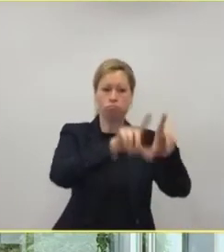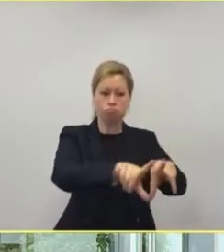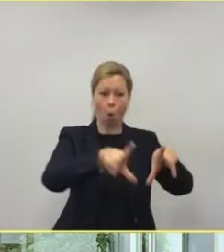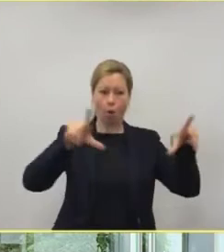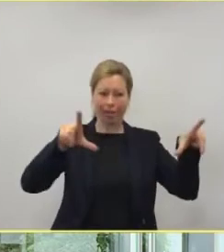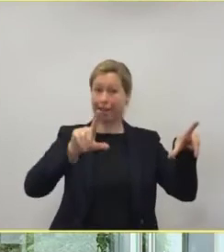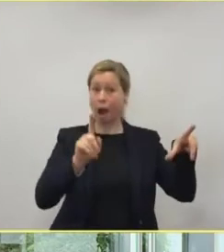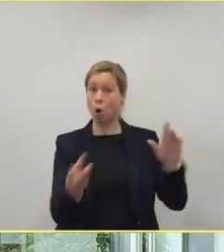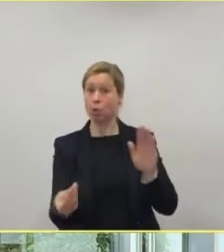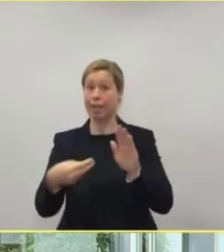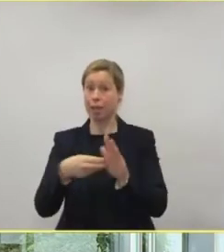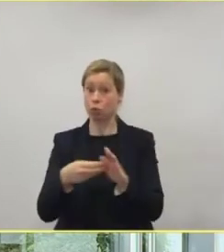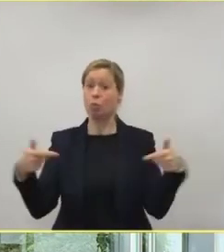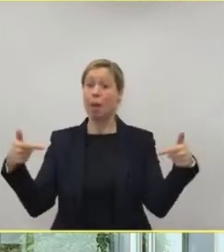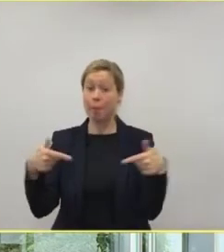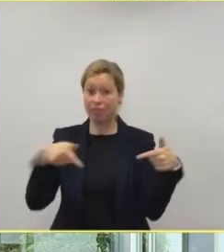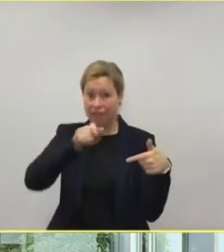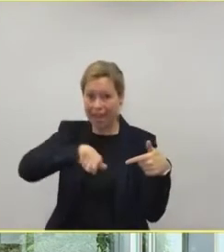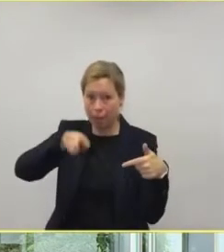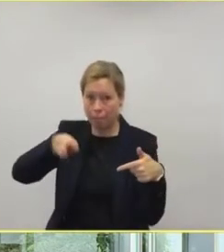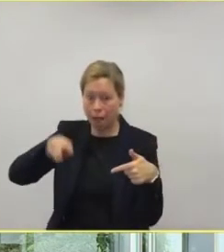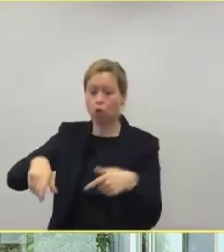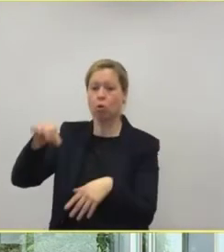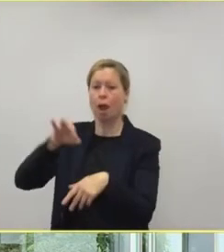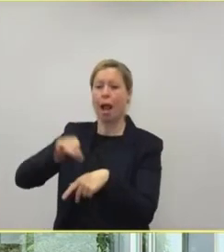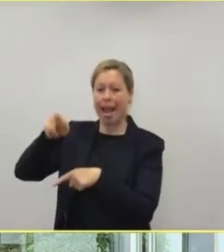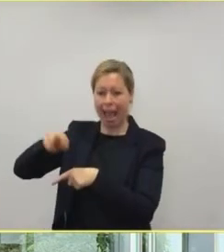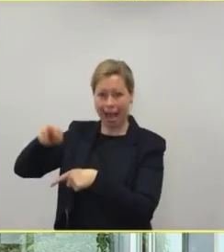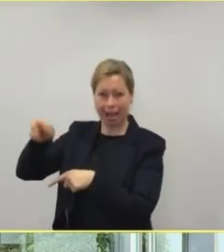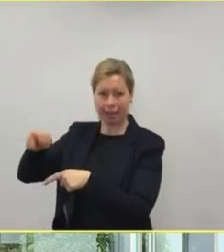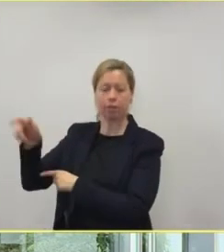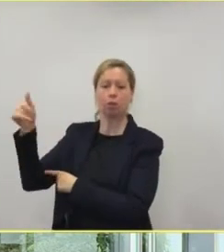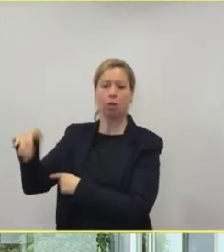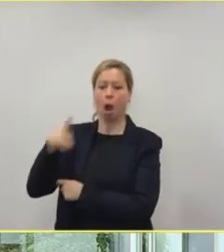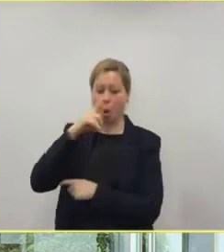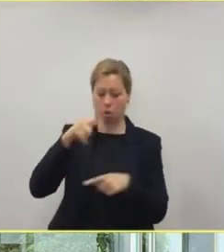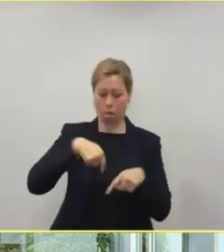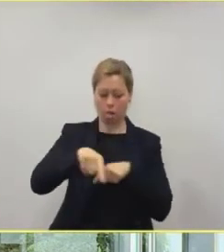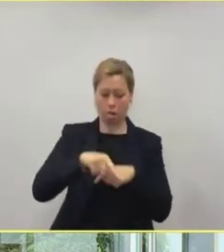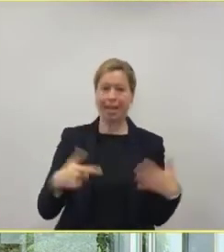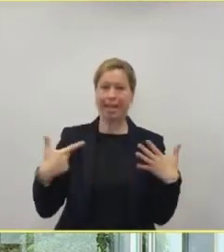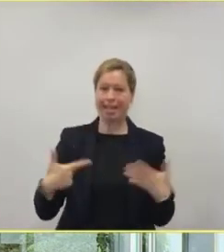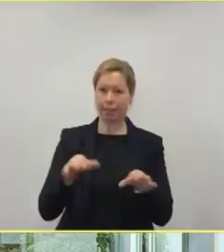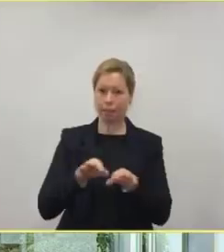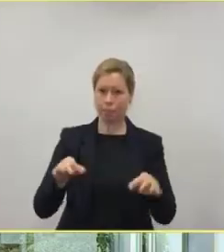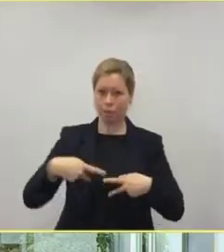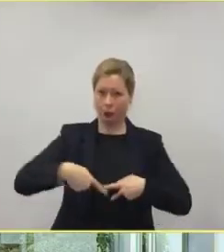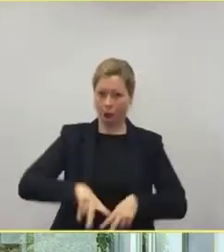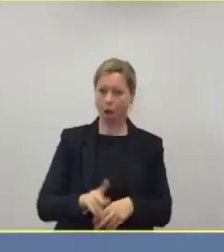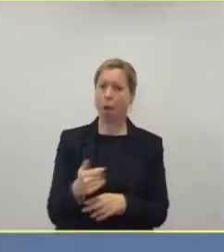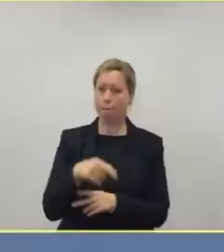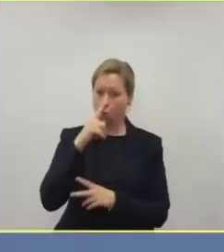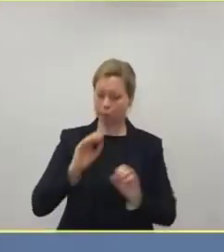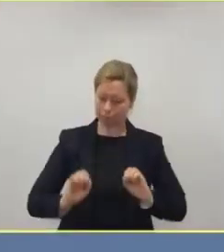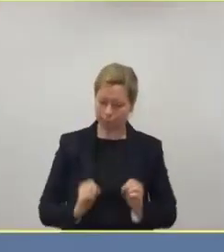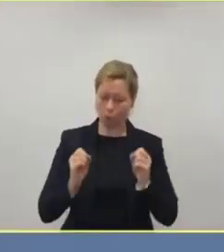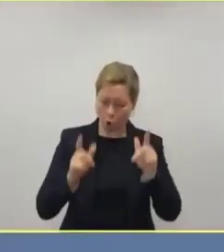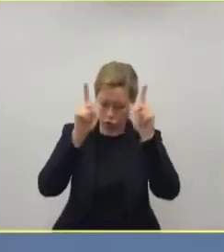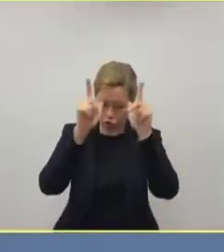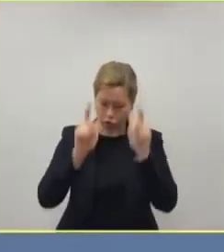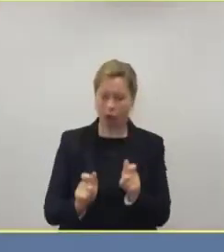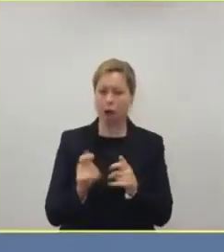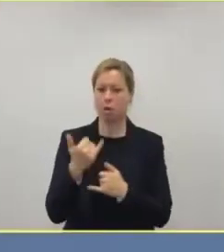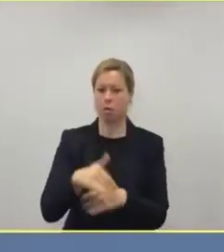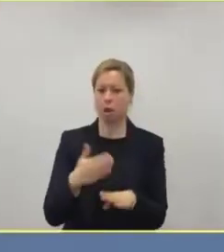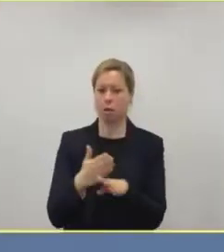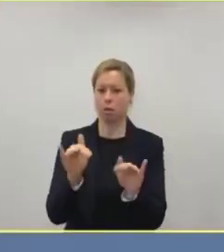wir auch dort eine sogenannte Reserve, die in sieben Tagen aktiviert werden kann. Das können dann Betten sein, die im Moment vielleicht gerade nicht verfügbar sind. Also die verfügbar sind, aber